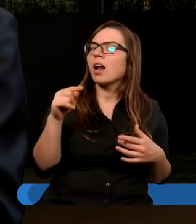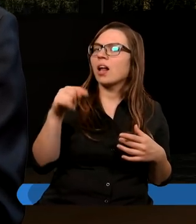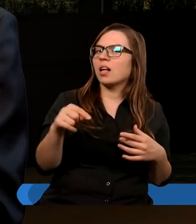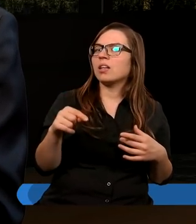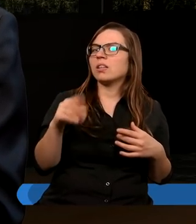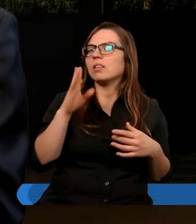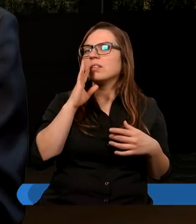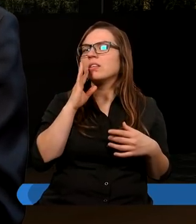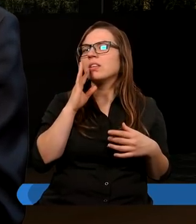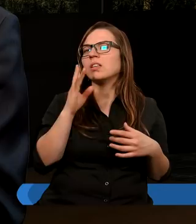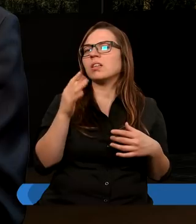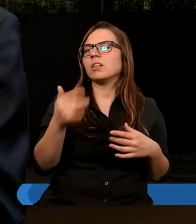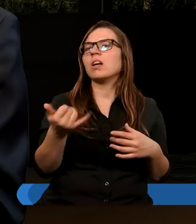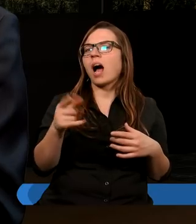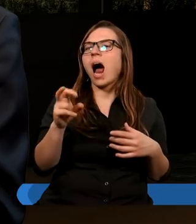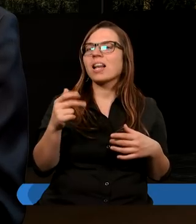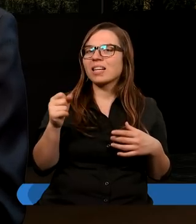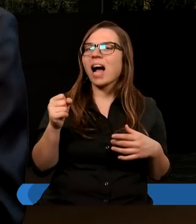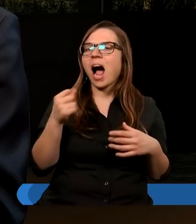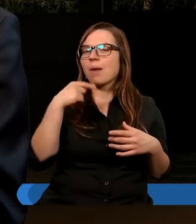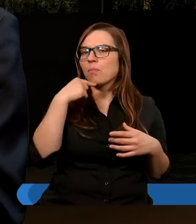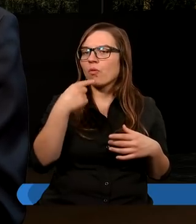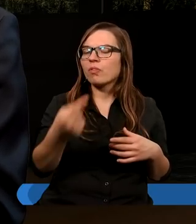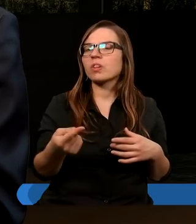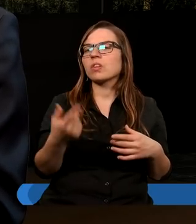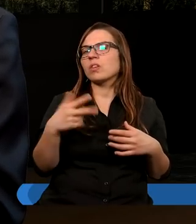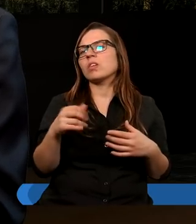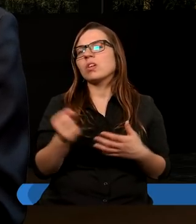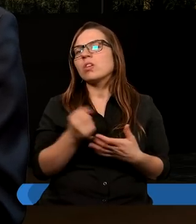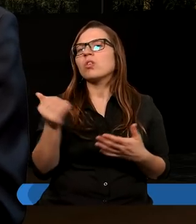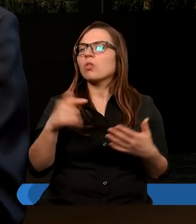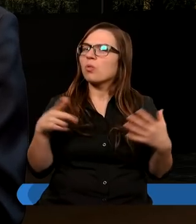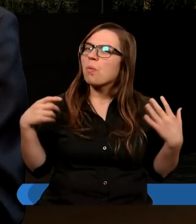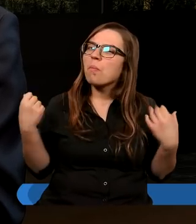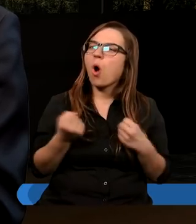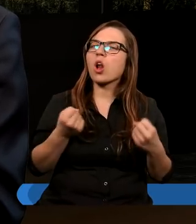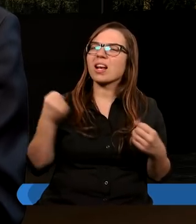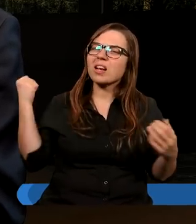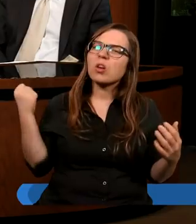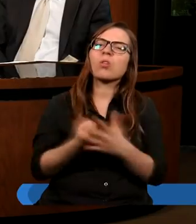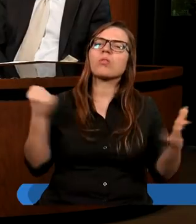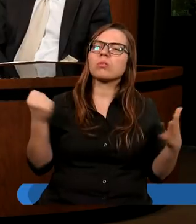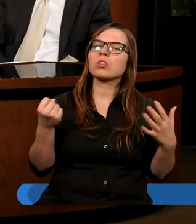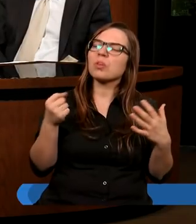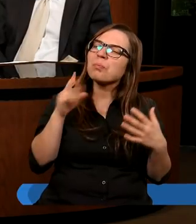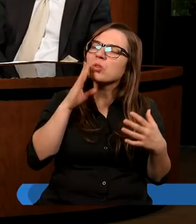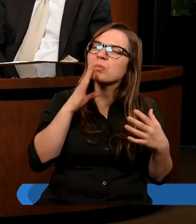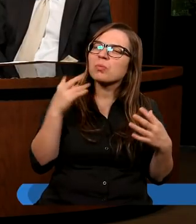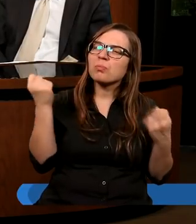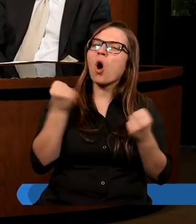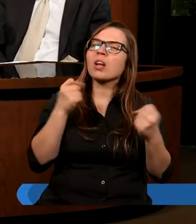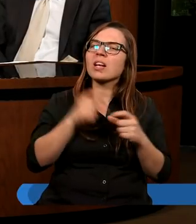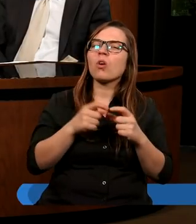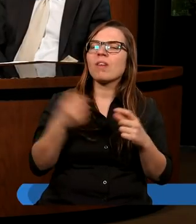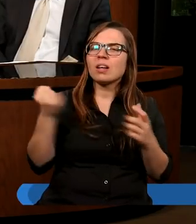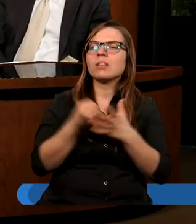Halinka słusznie powiedziała, to nie wystarczyło. Trzeba było mocnego uderzenia. I tak by to zinterpretował